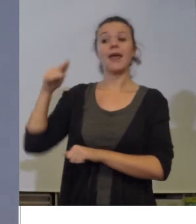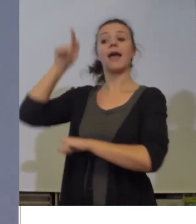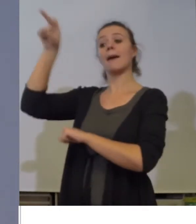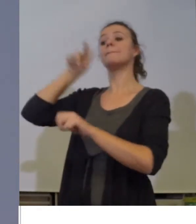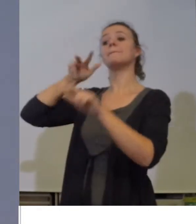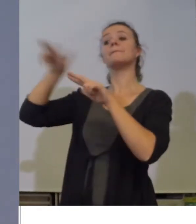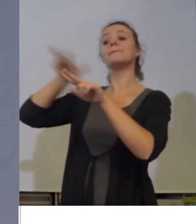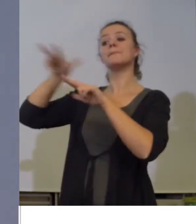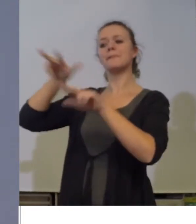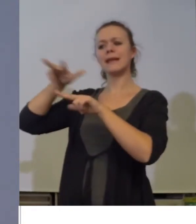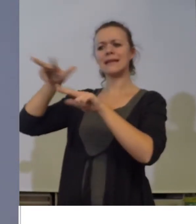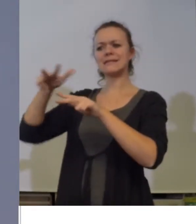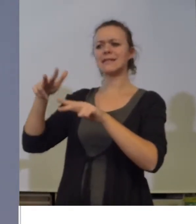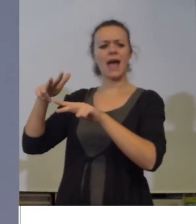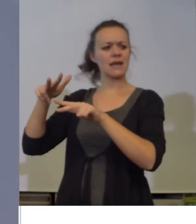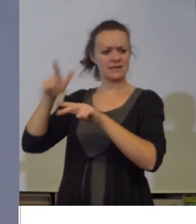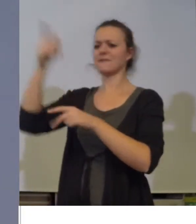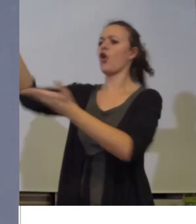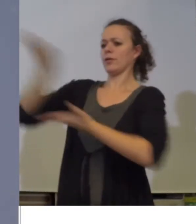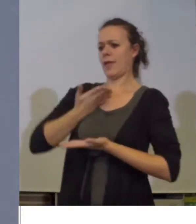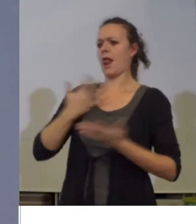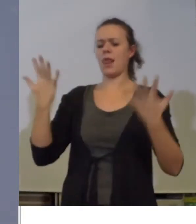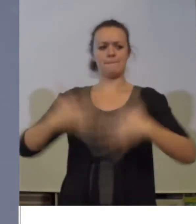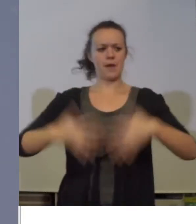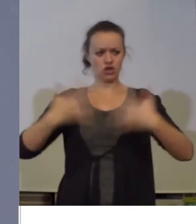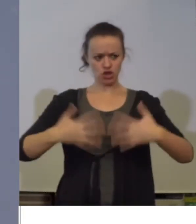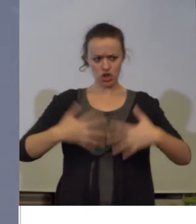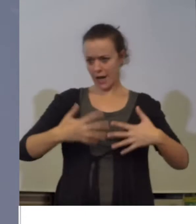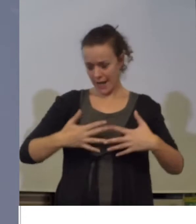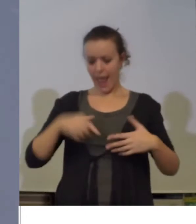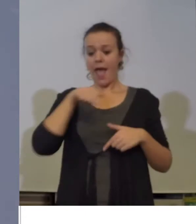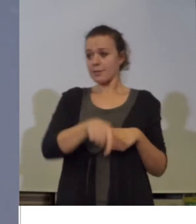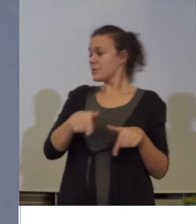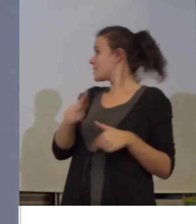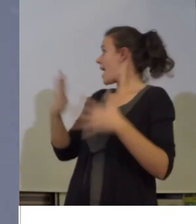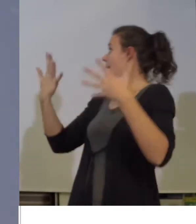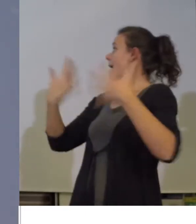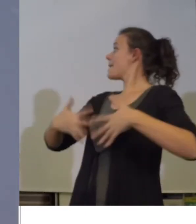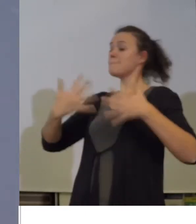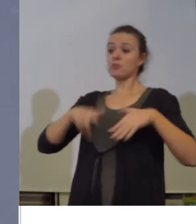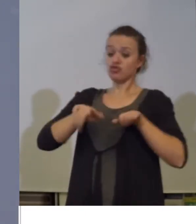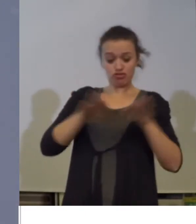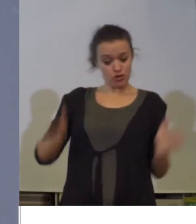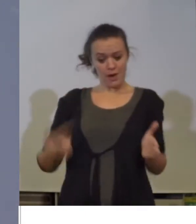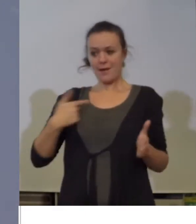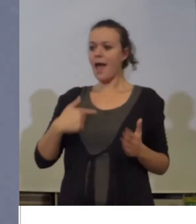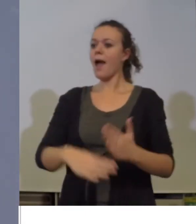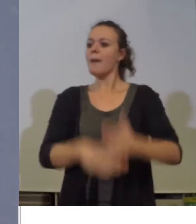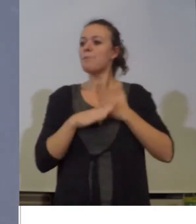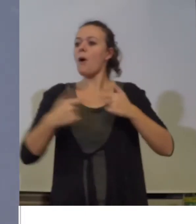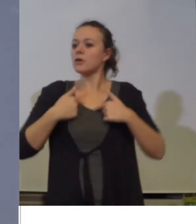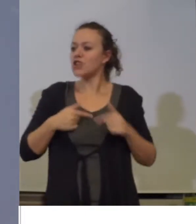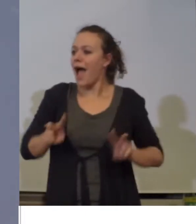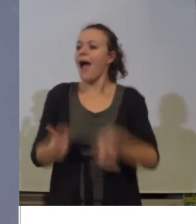Ministarstva mašine, to je jednu mini liniju koja će nam pomoći da